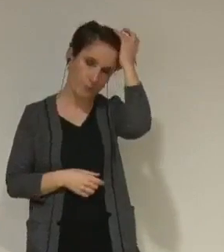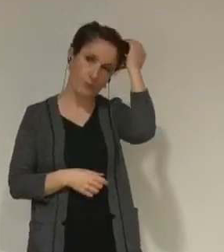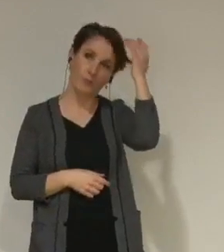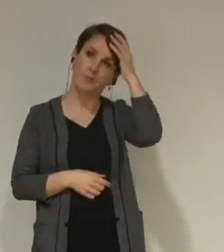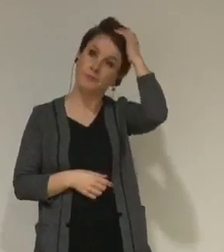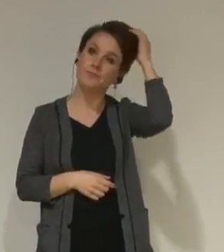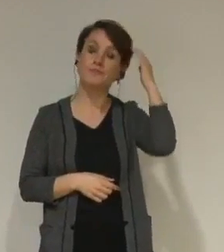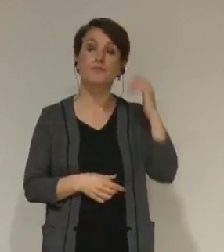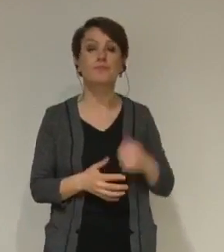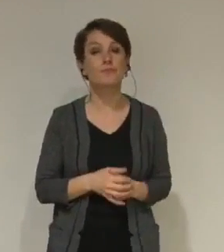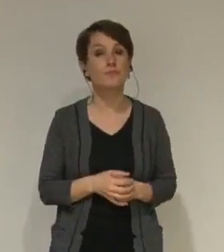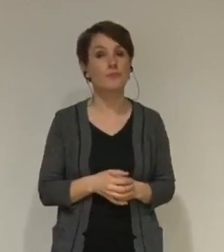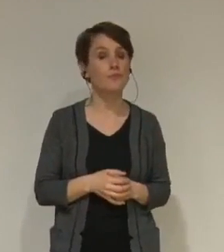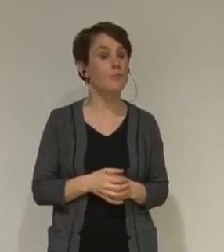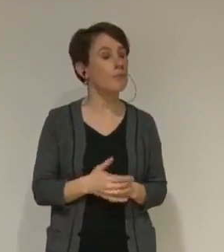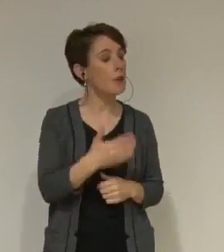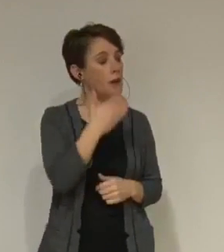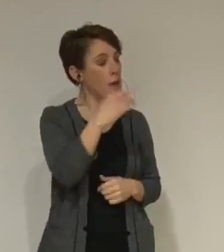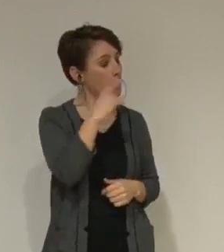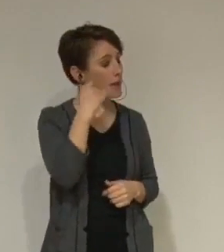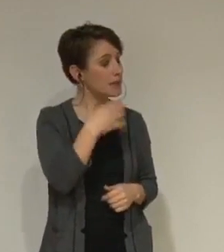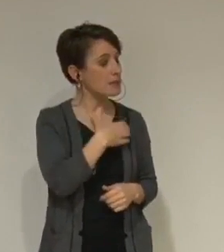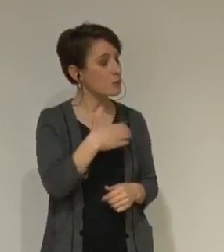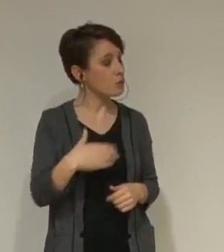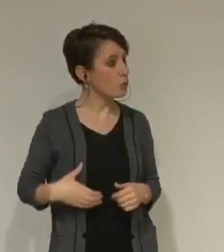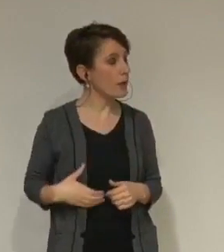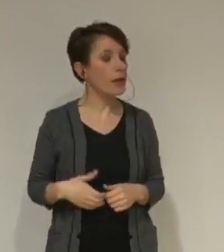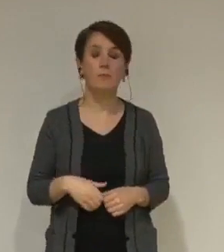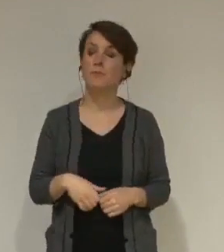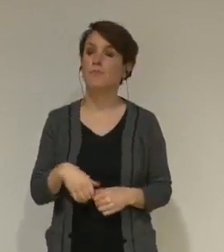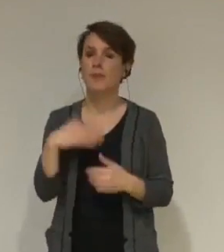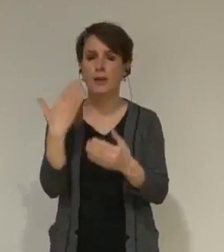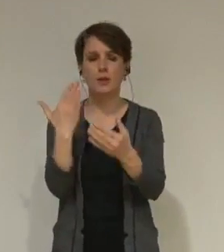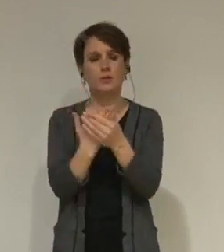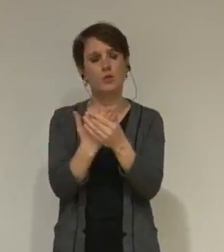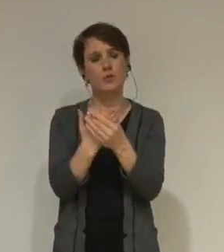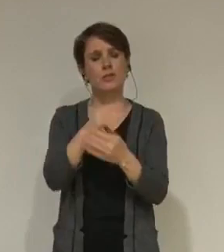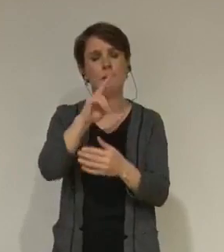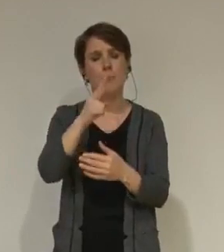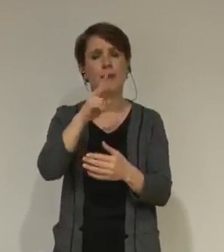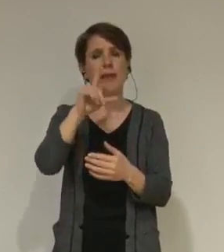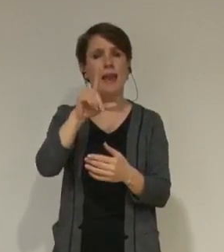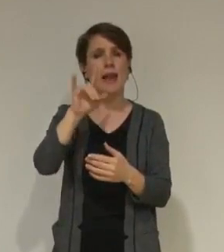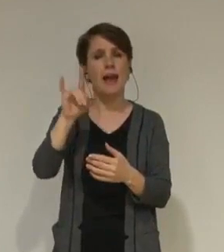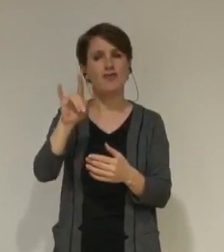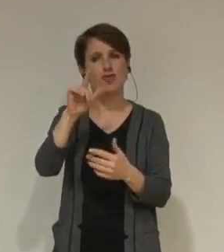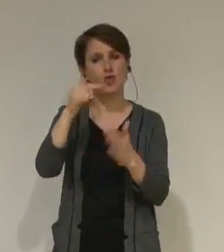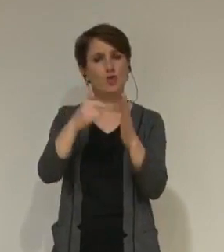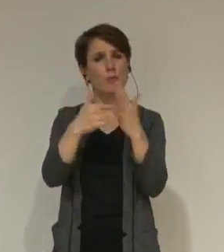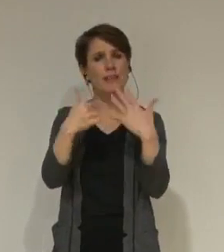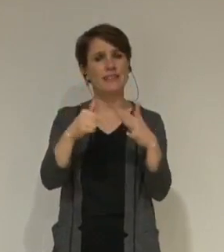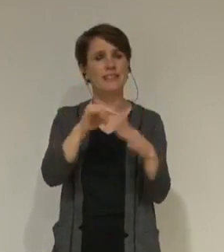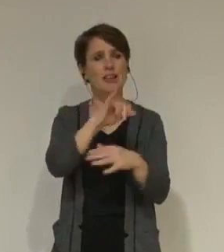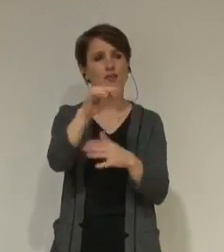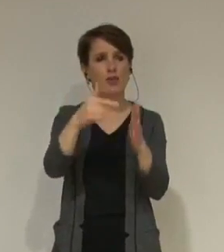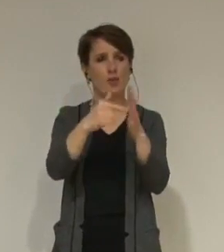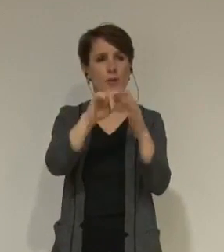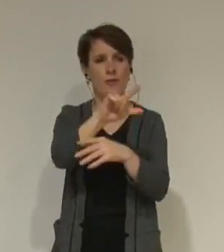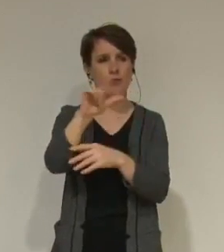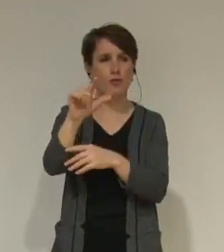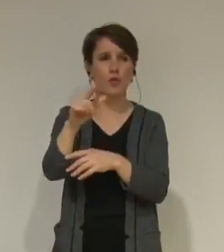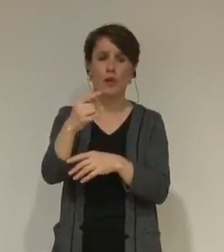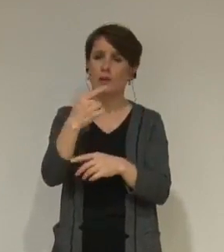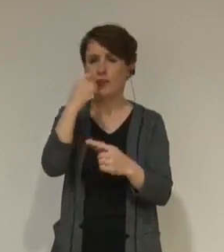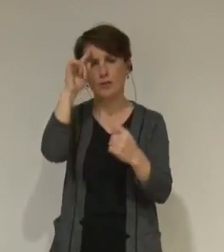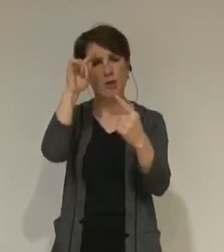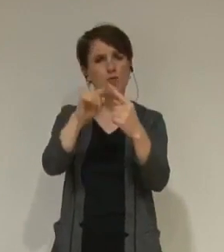Les objectifs de ce PLH 2017-2022 imposent d'atteindre 1300 logements locatifs sociaux